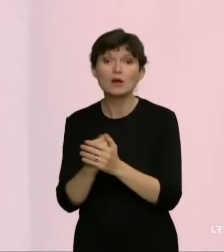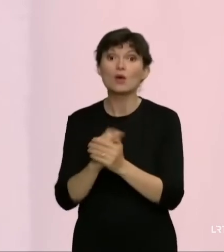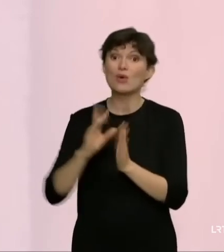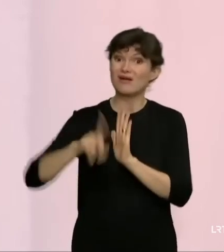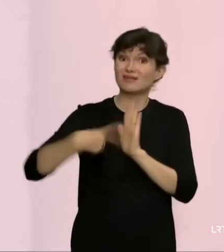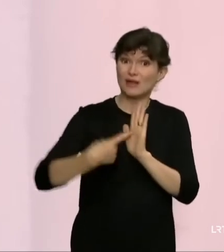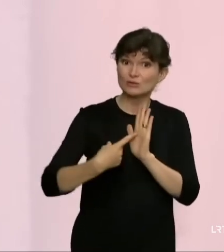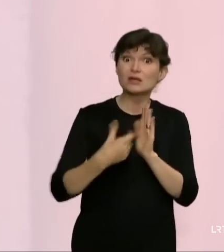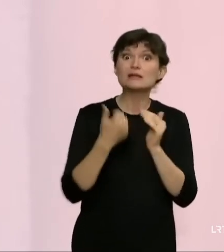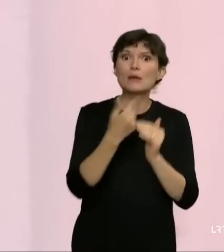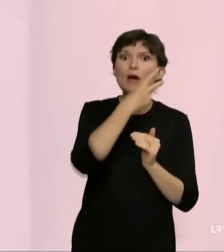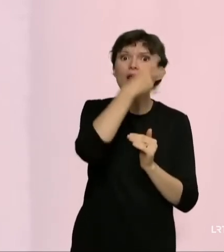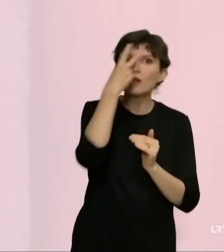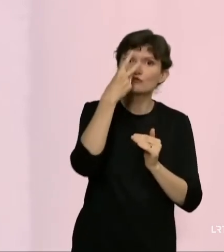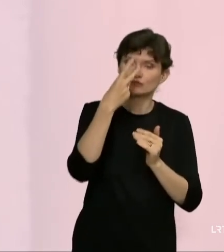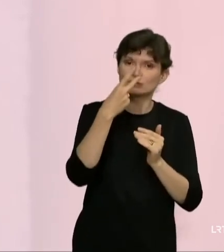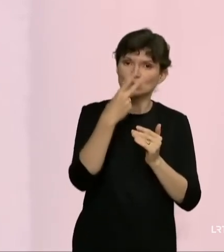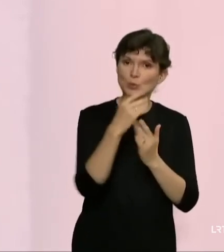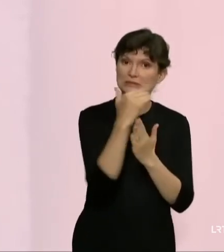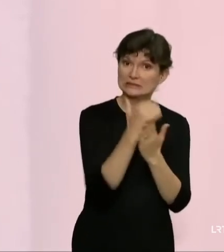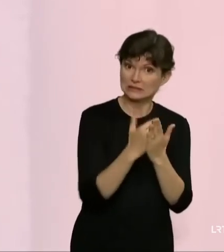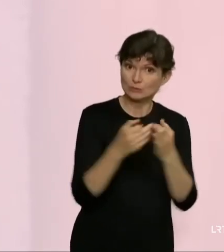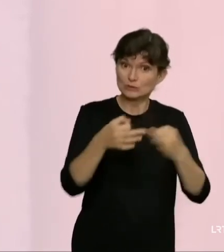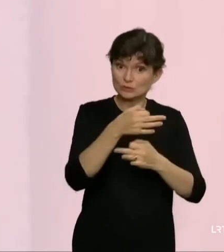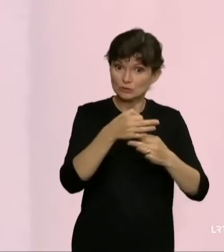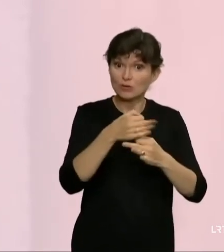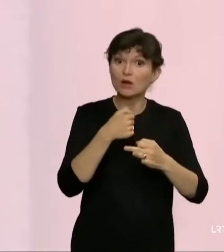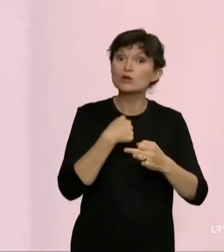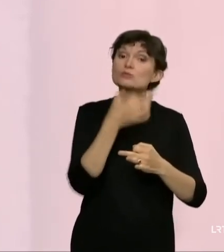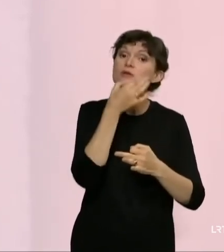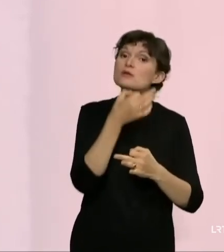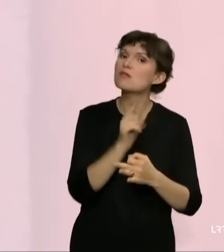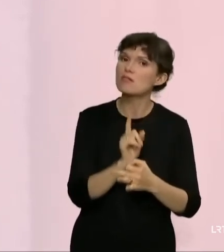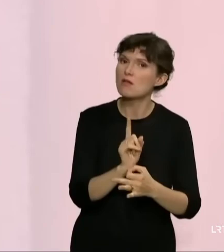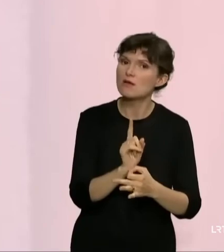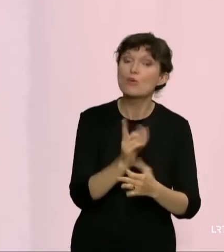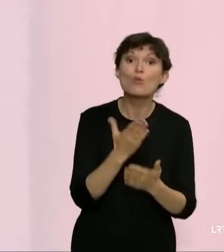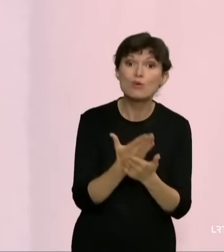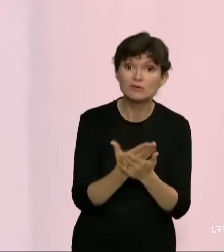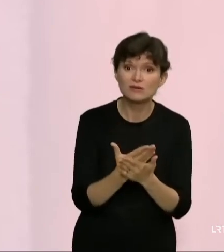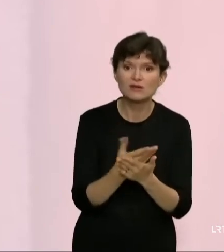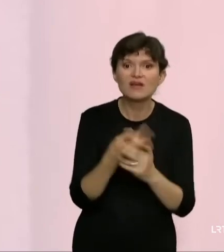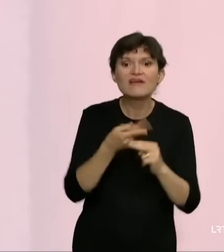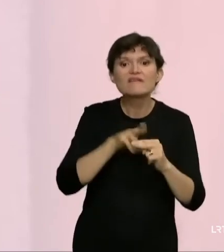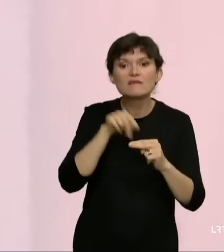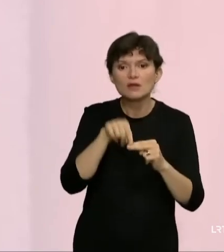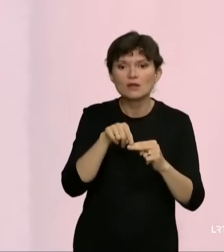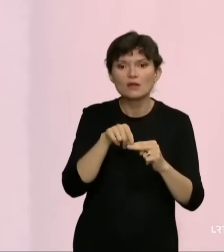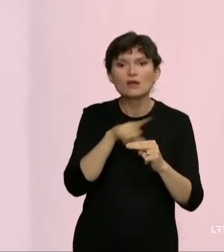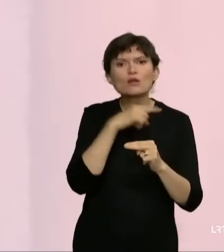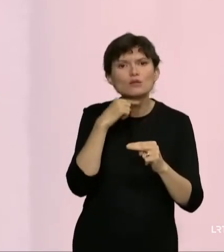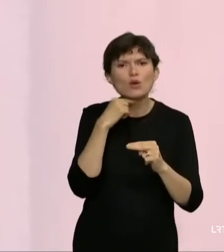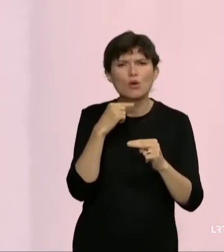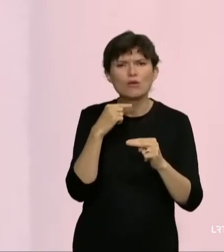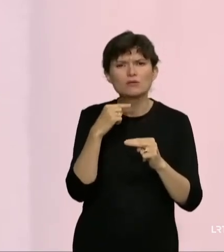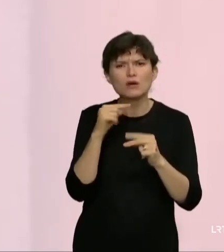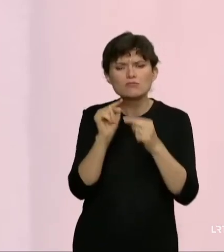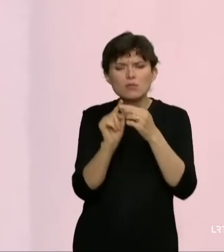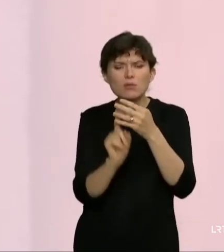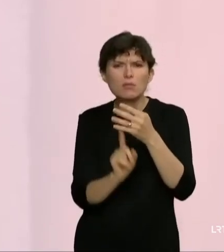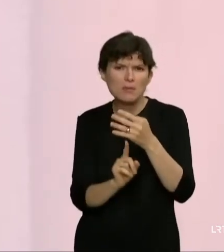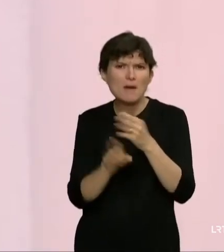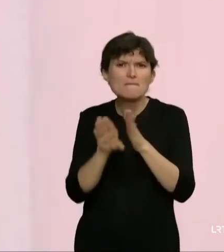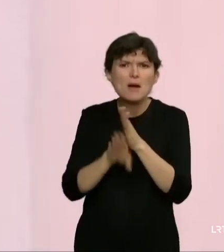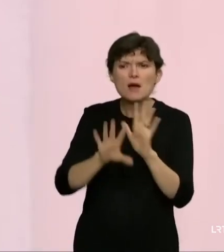Lietuvoje šiuo metu turėtų būti svarstomas ar priimtas, aš pasakysiu, ne. Todėl, kad mes nesame išsprendę daug paprastesnių dalykų,